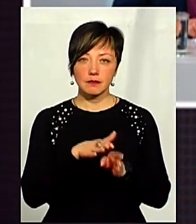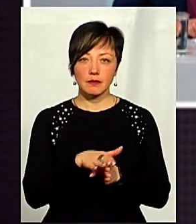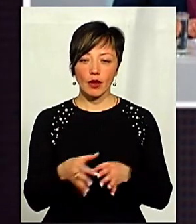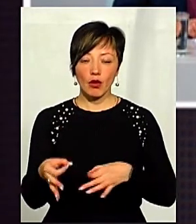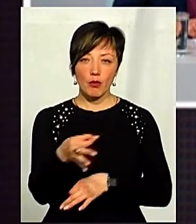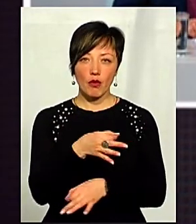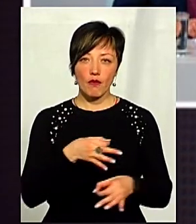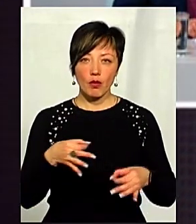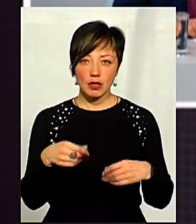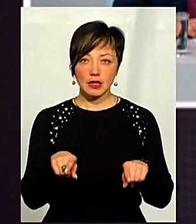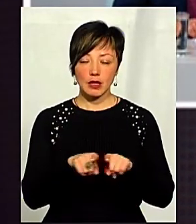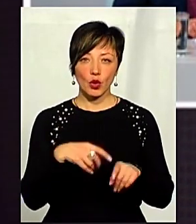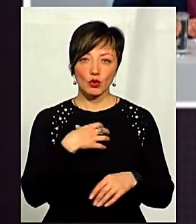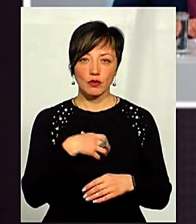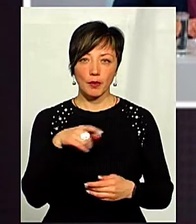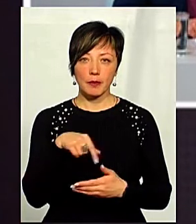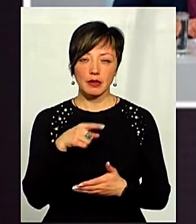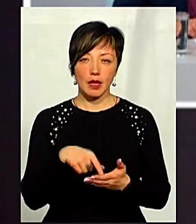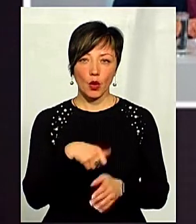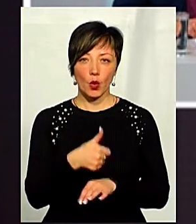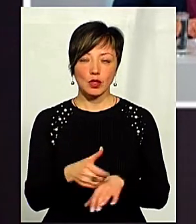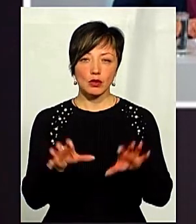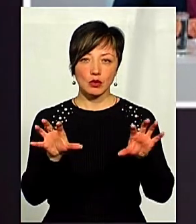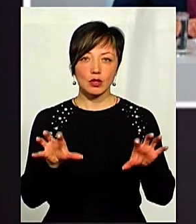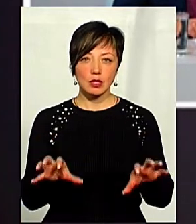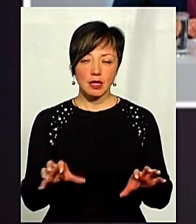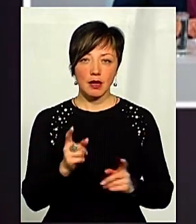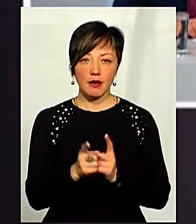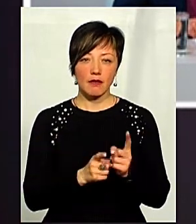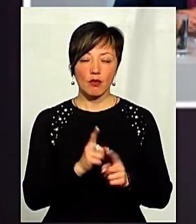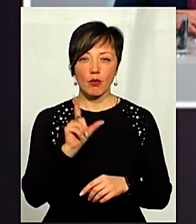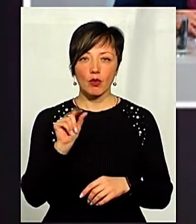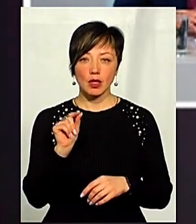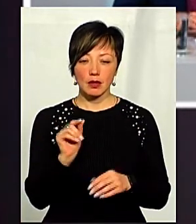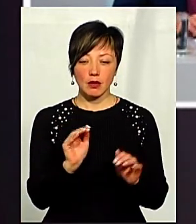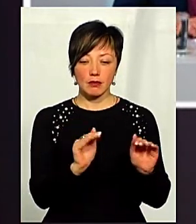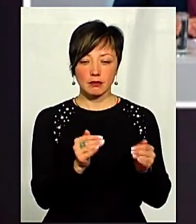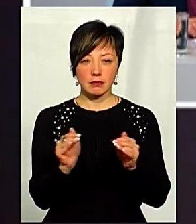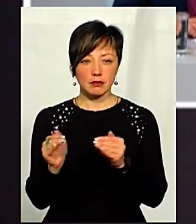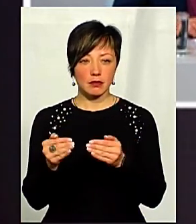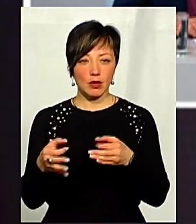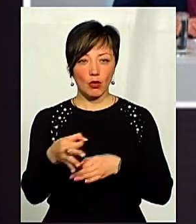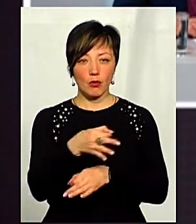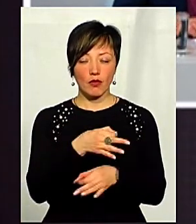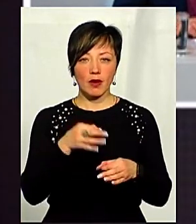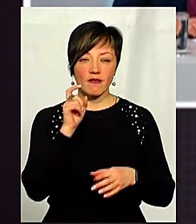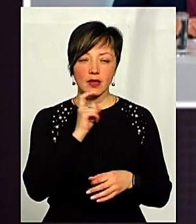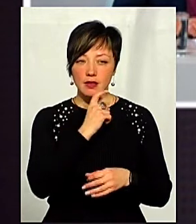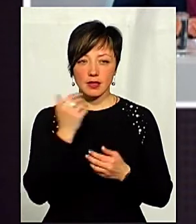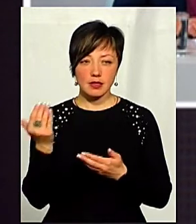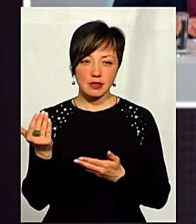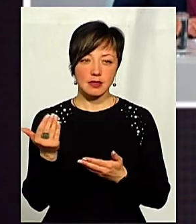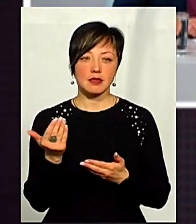саме обговорення одним з таких ключових питань Конституційної реформи. Після цього в понеділок було таке кущове обговорення в Вінниці,